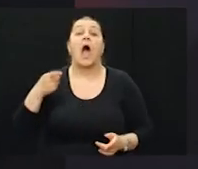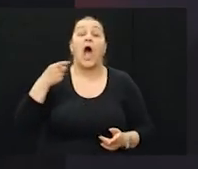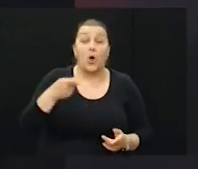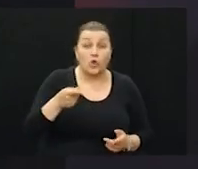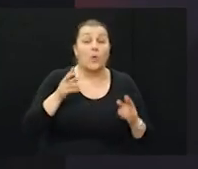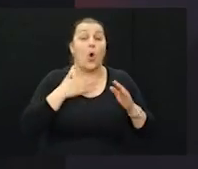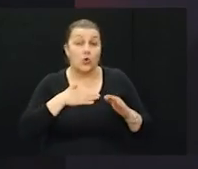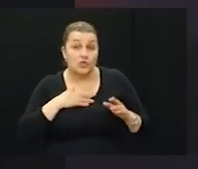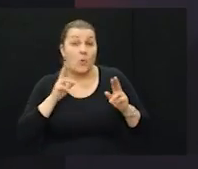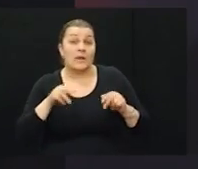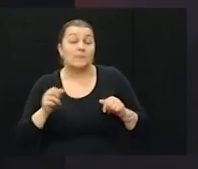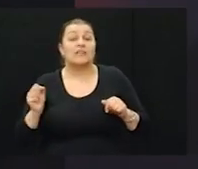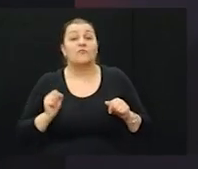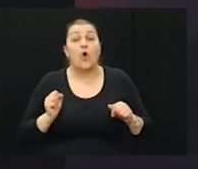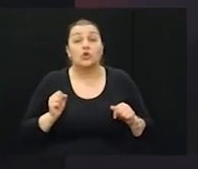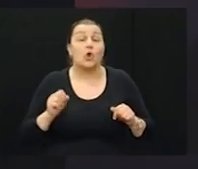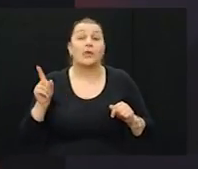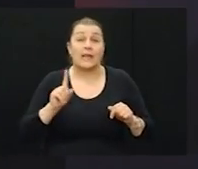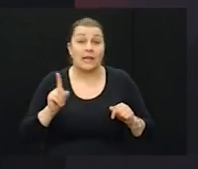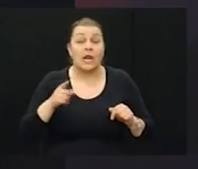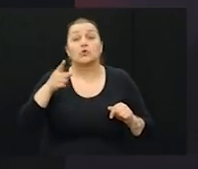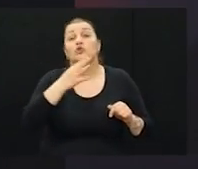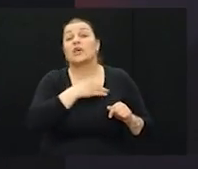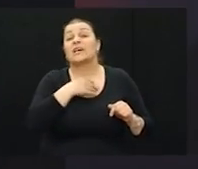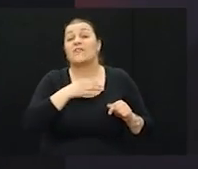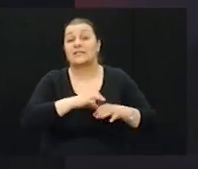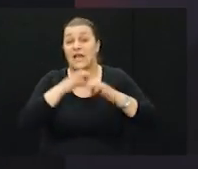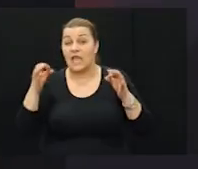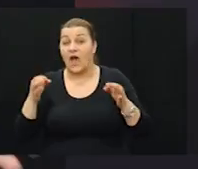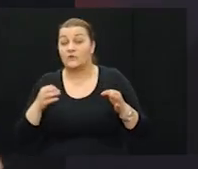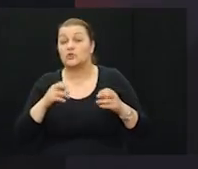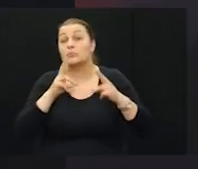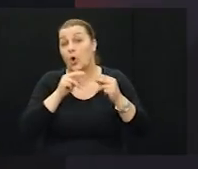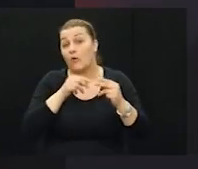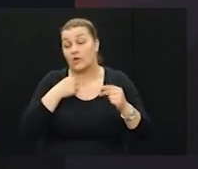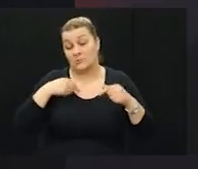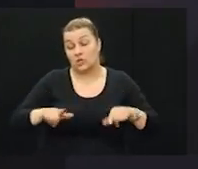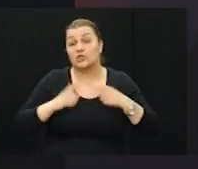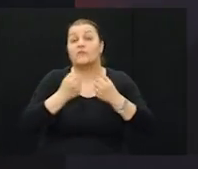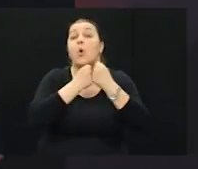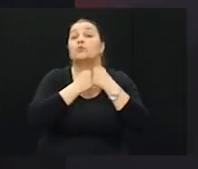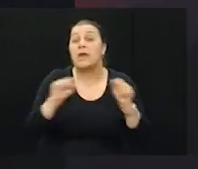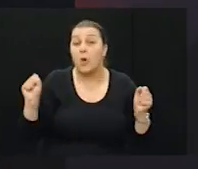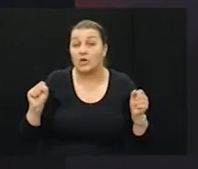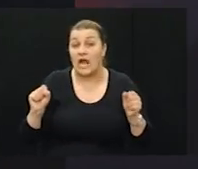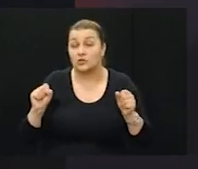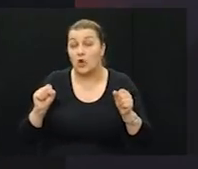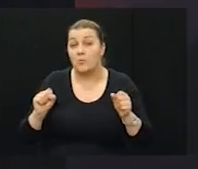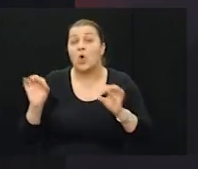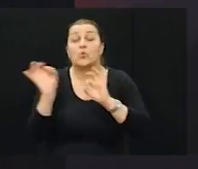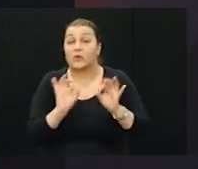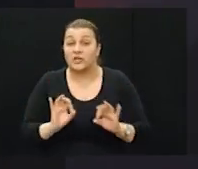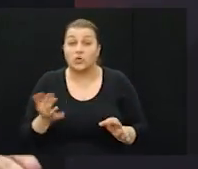li ćemo imati ili nećemo imati vojni rok, će hrvatska javnost progovoriti. Živimo u demokratskom prostoru, demokratskom